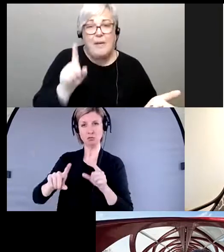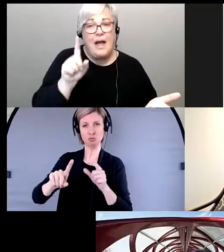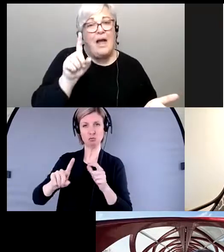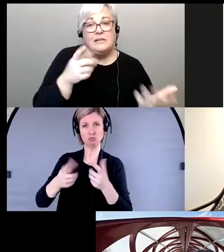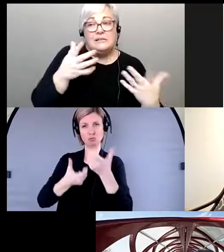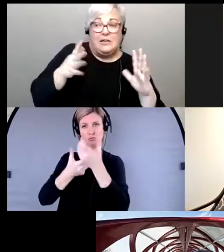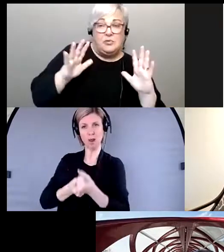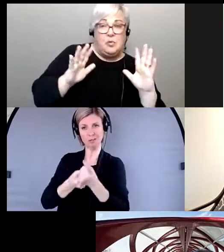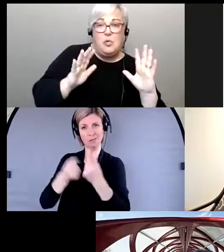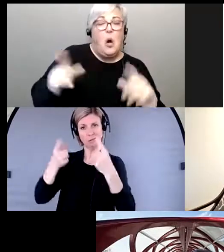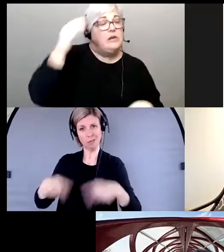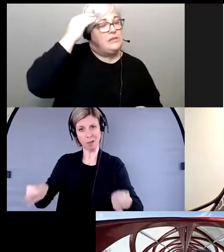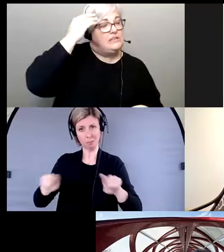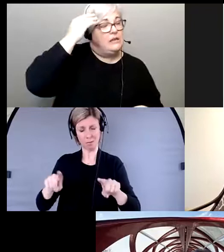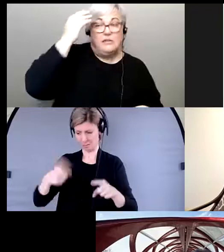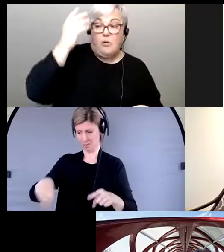il faut avoir confiance